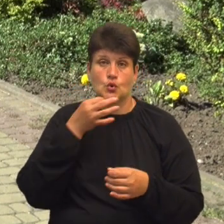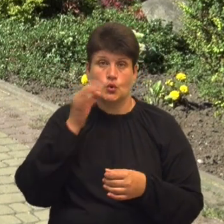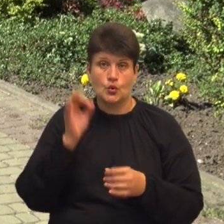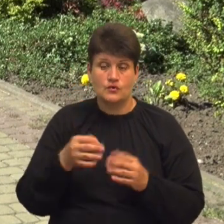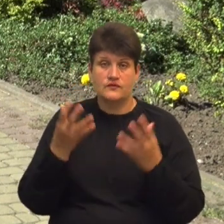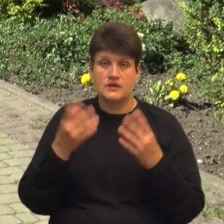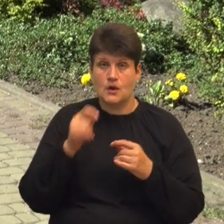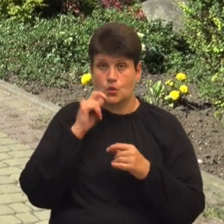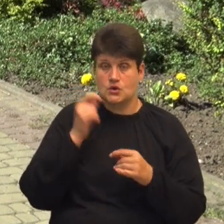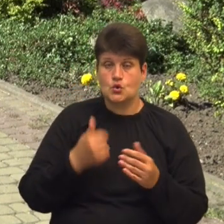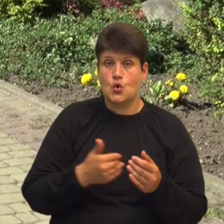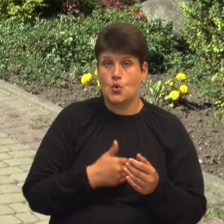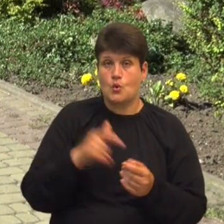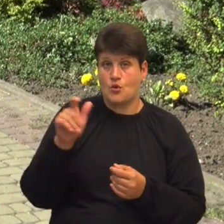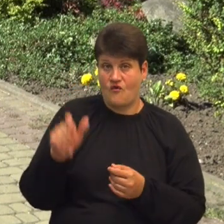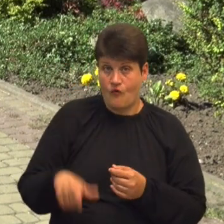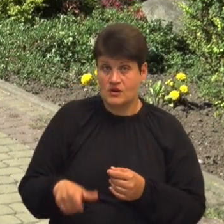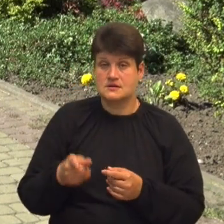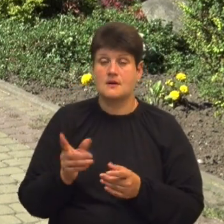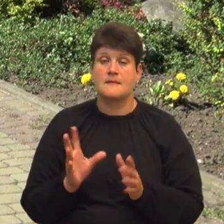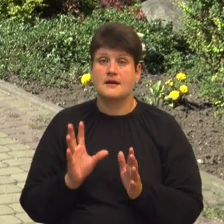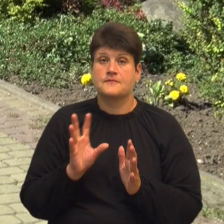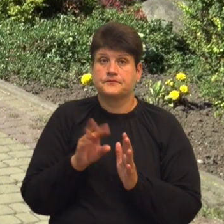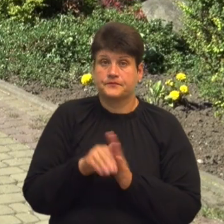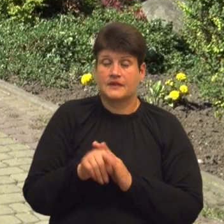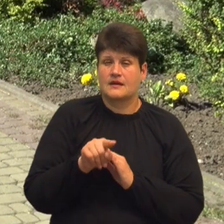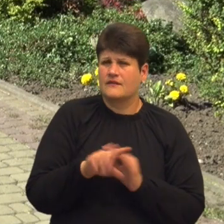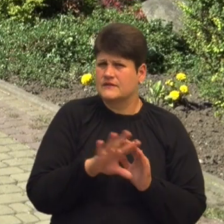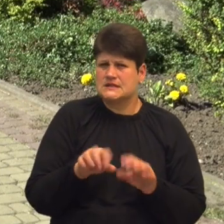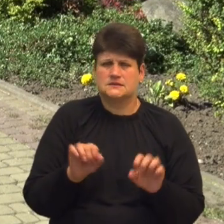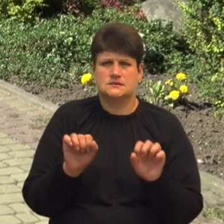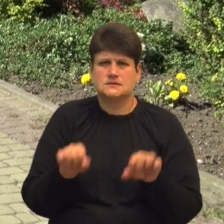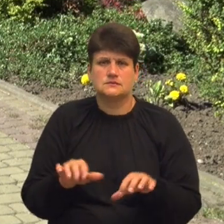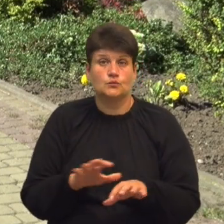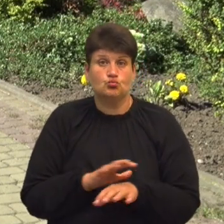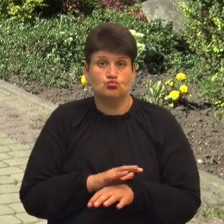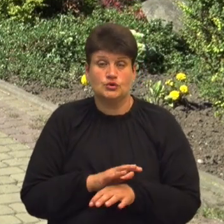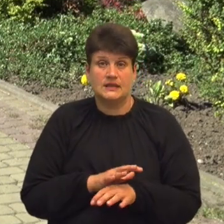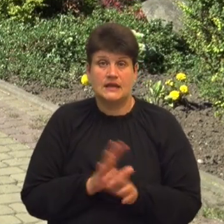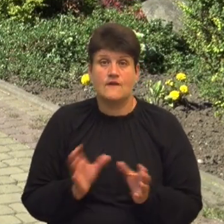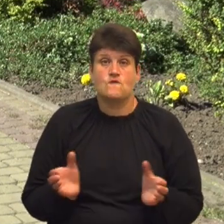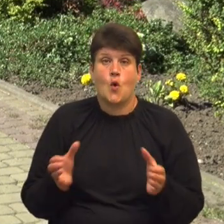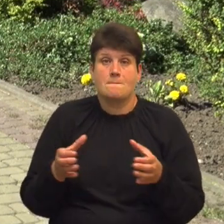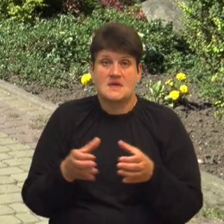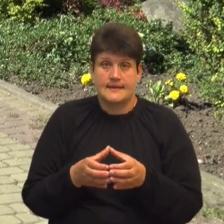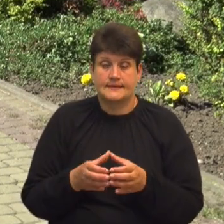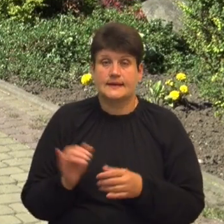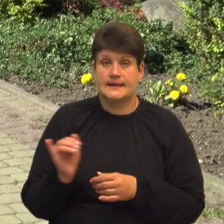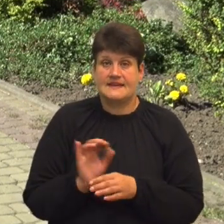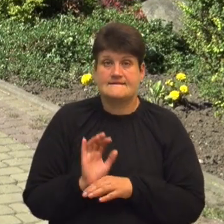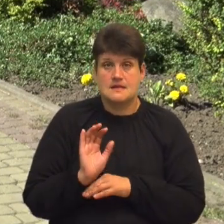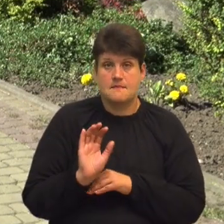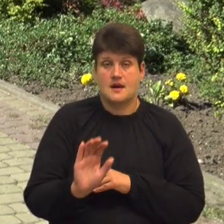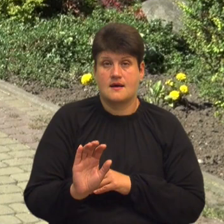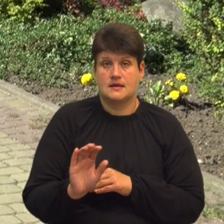українського добровольця, то ясно річ, що ми акумулювали всі ресурси, які були в об'єднання, і відправили